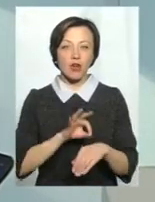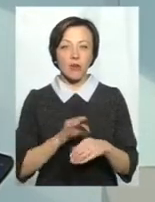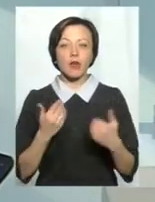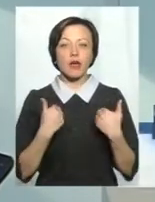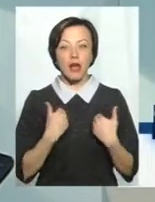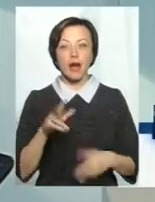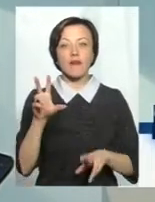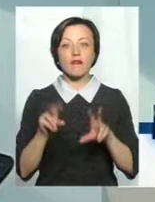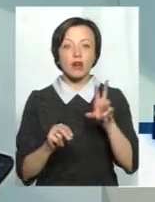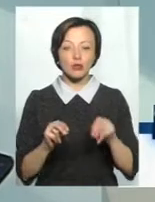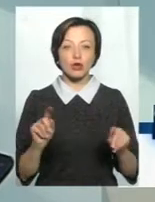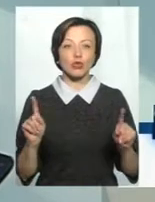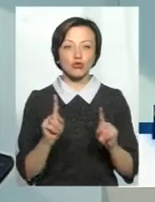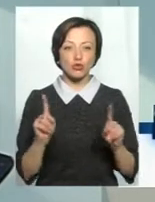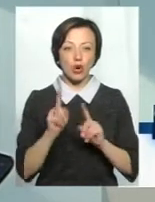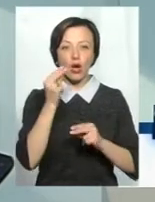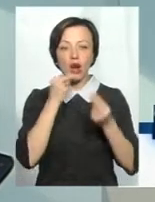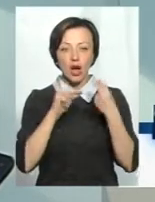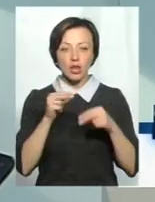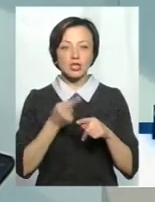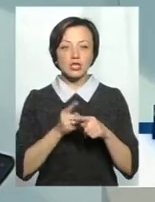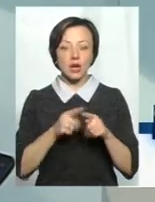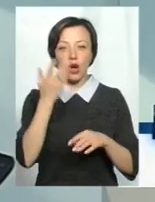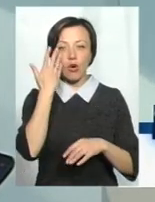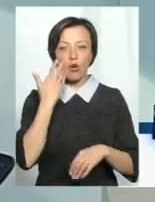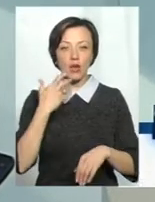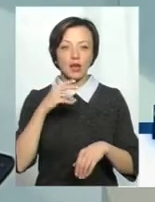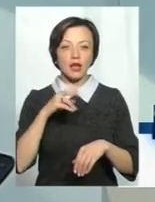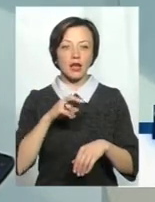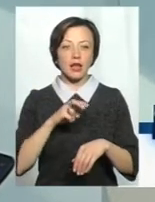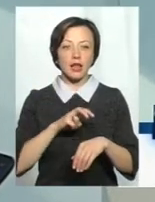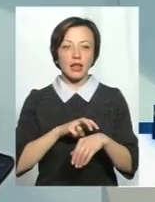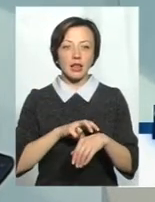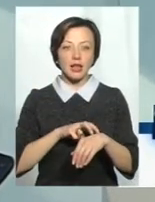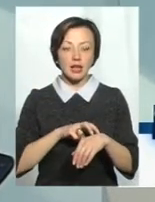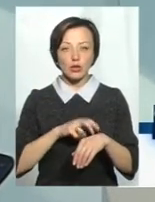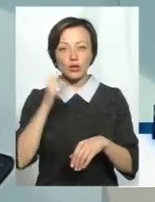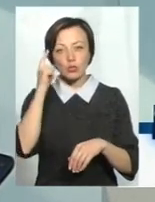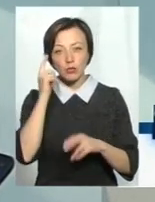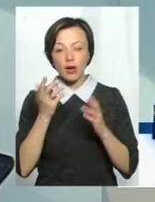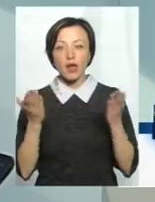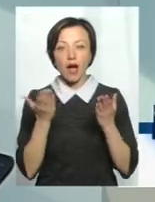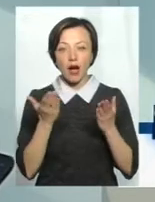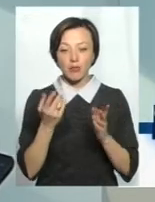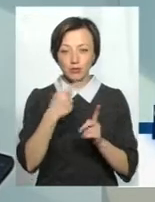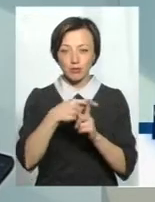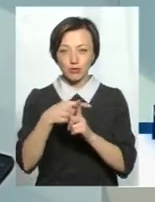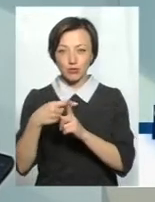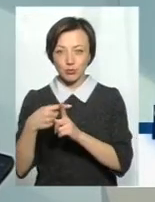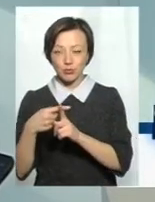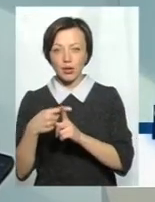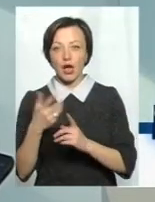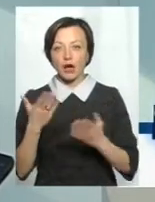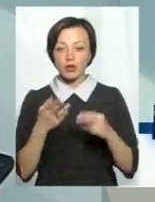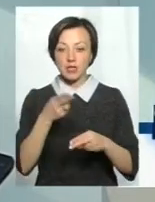краще це, коли лікар мислить, де, коли і яку методику підключити. І якщо